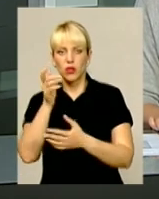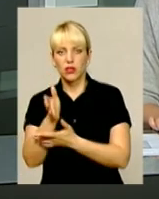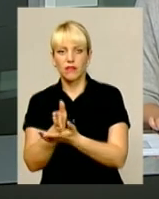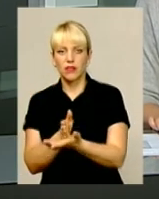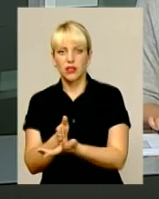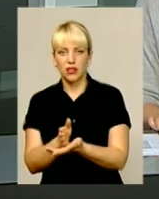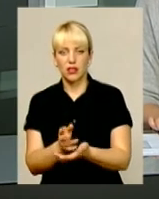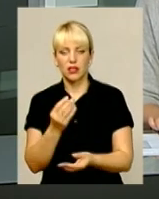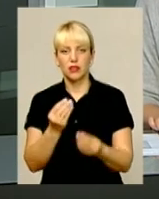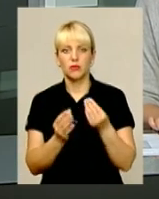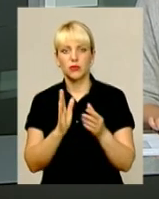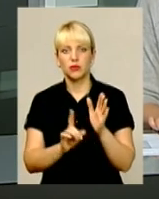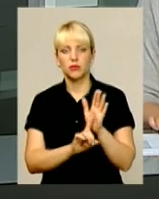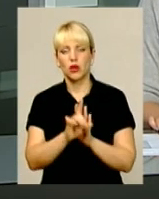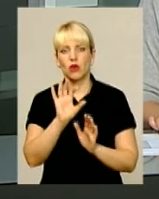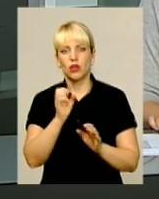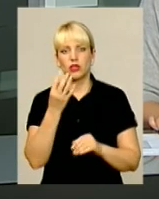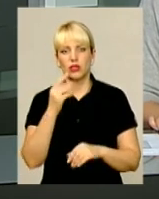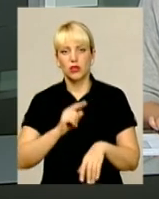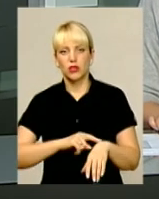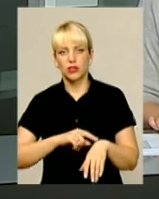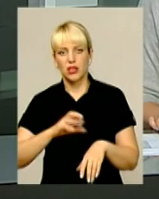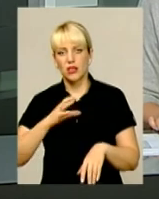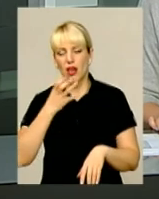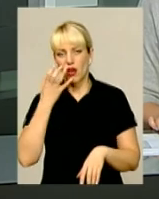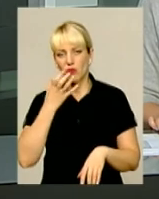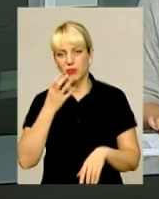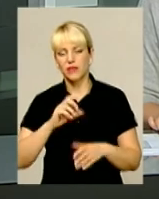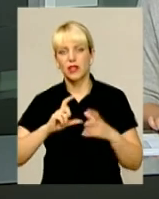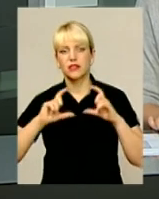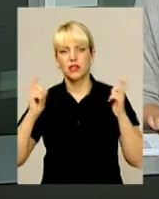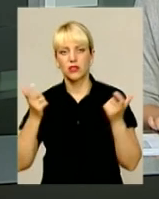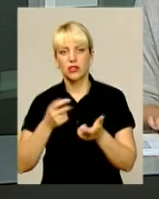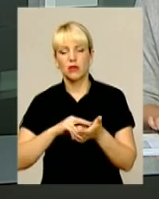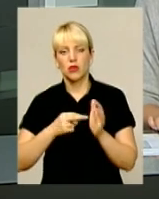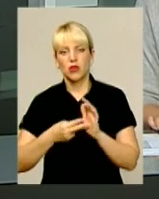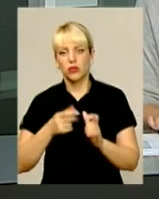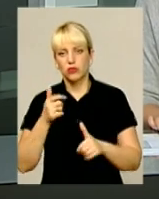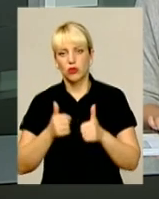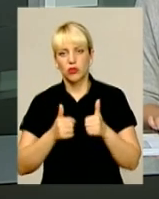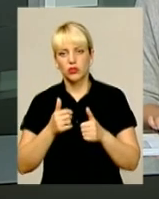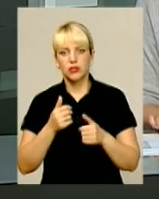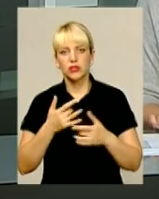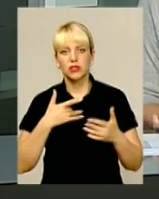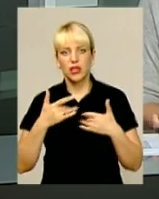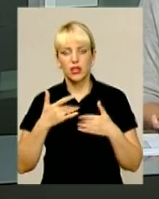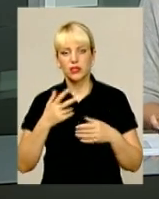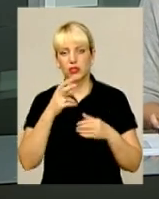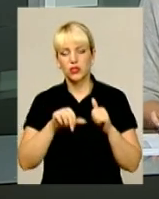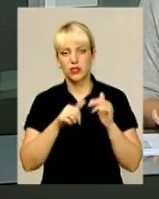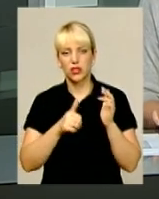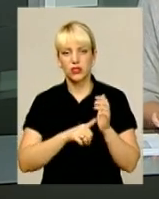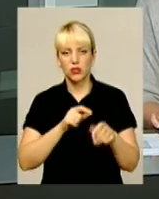розпочнеться о 14-й годині. А о півдні на стадіоні запланований концерт, о 13-й спецназівці покажуть свою